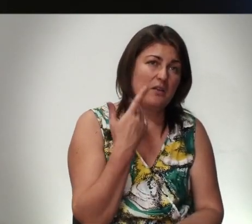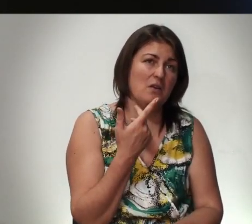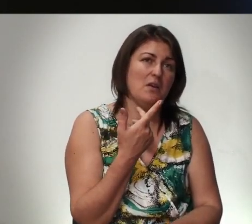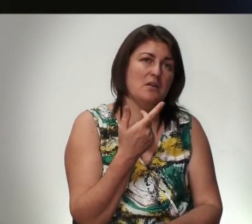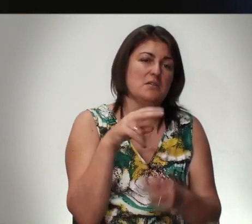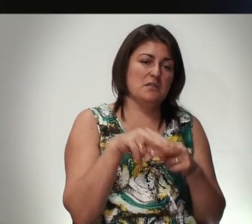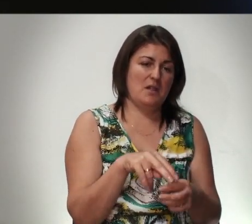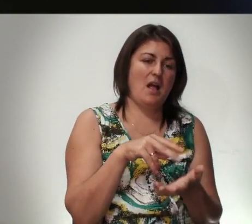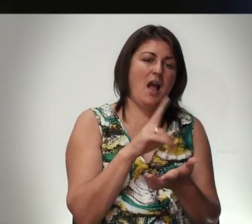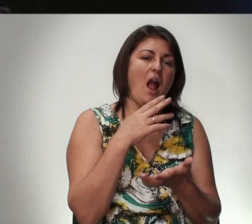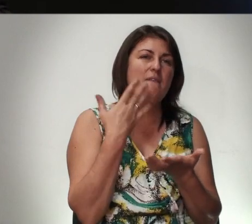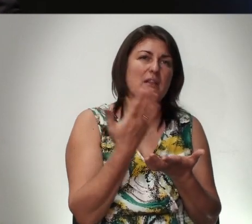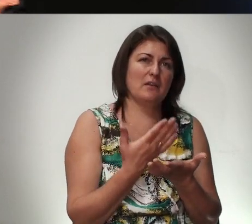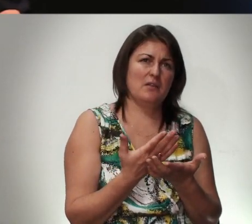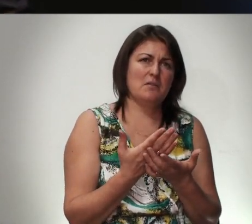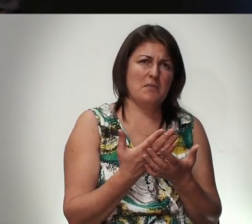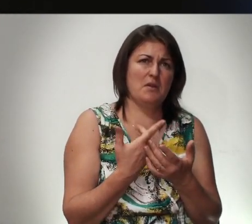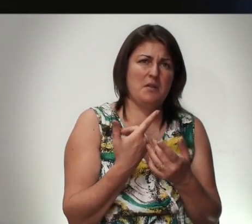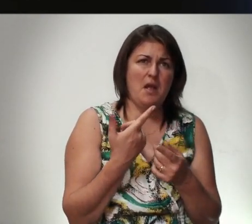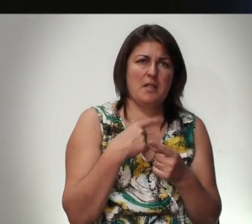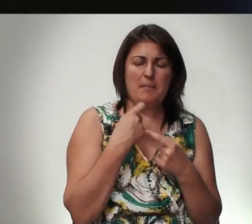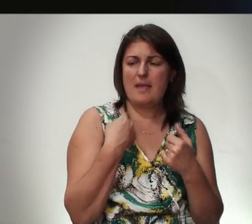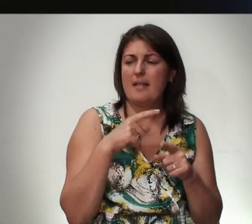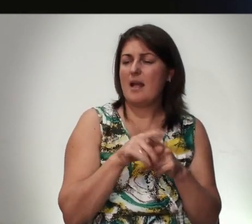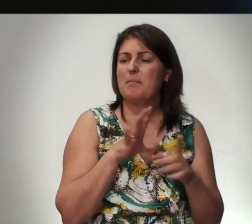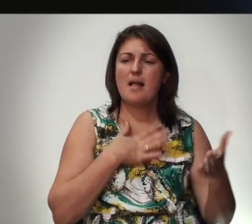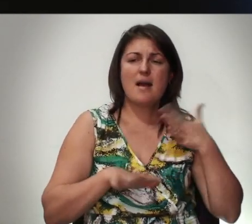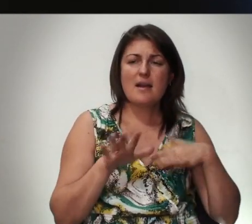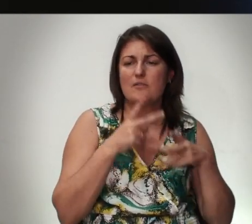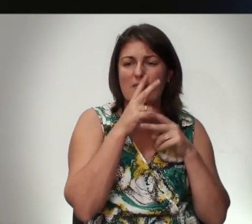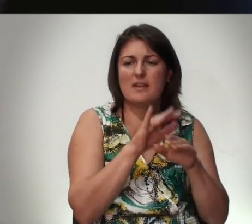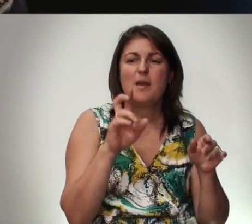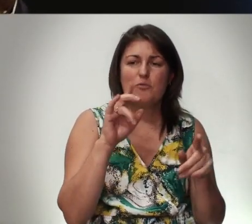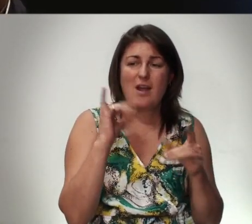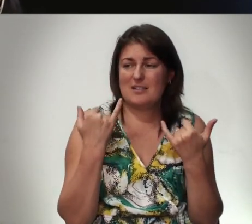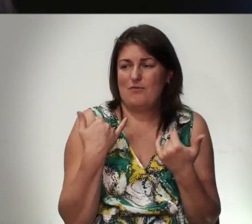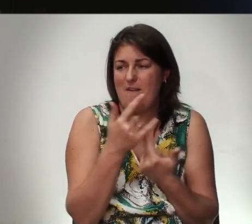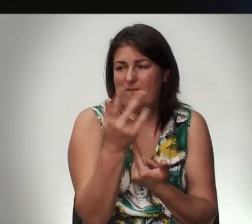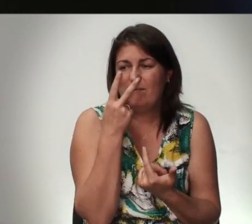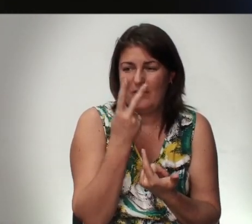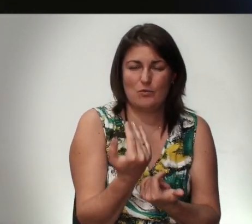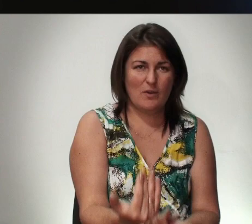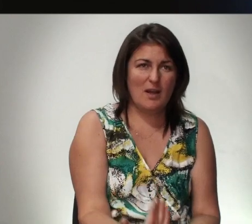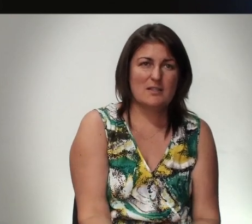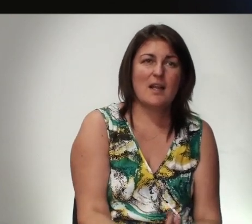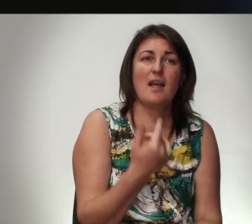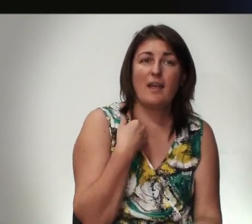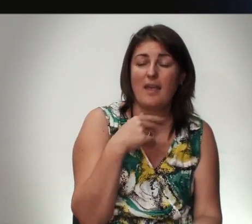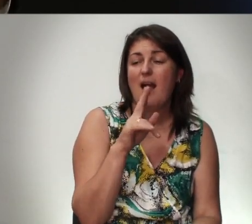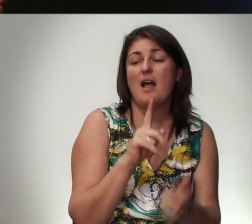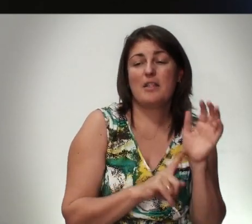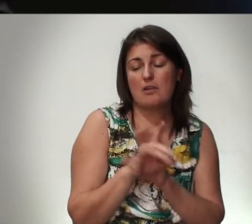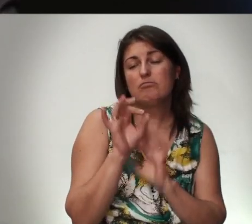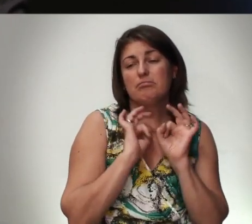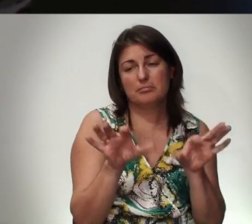Кафедру Божья Любовь Так Объяла Я Так Рад Был Что Видит Детей Божьих Как Сегодня Вас Вижу Я Начал